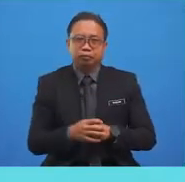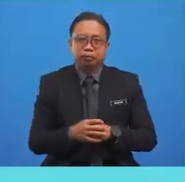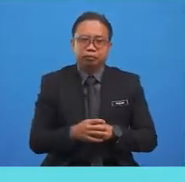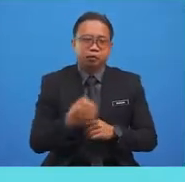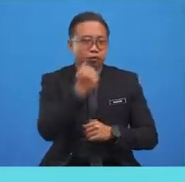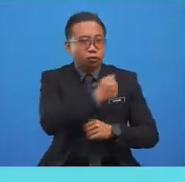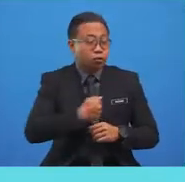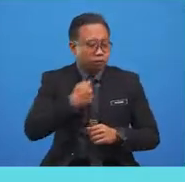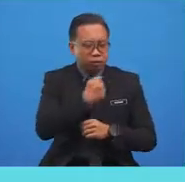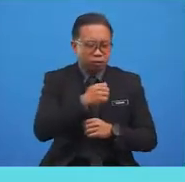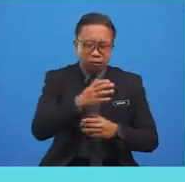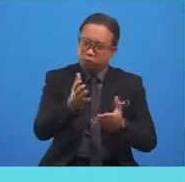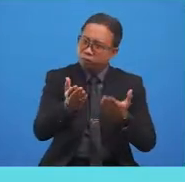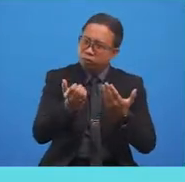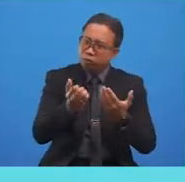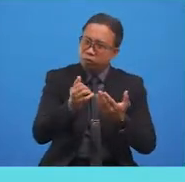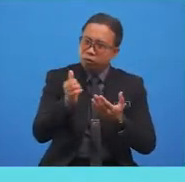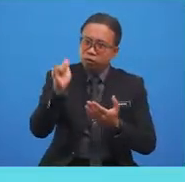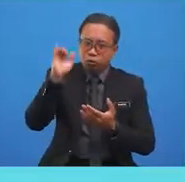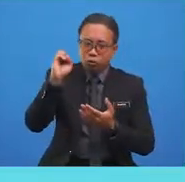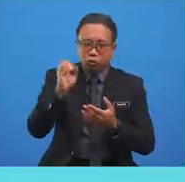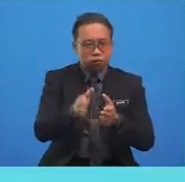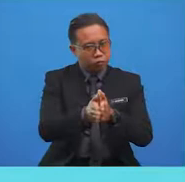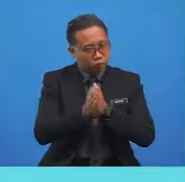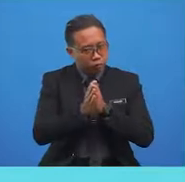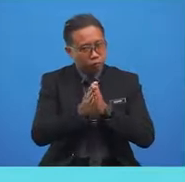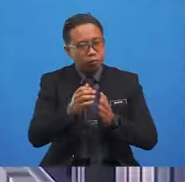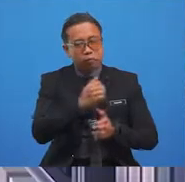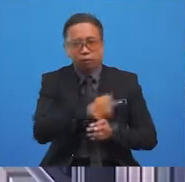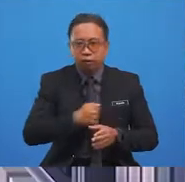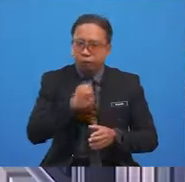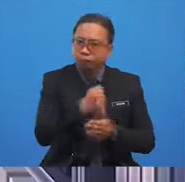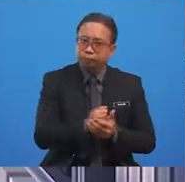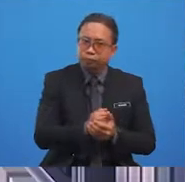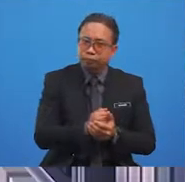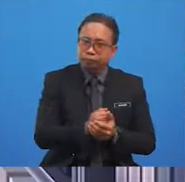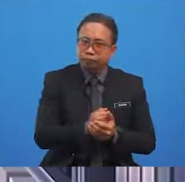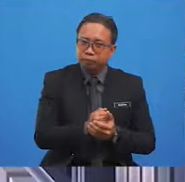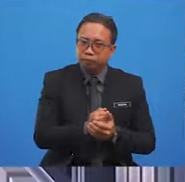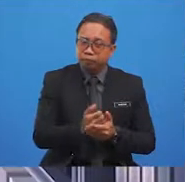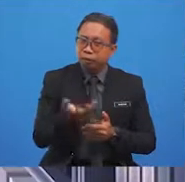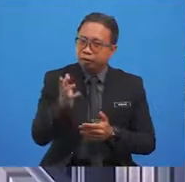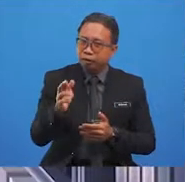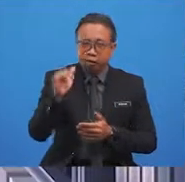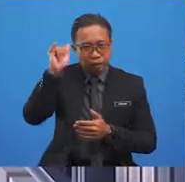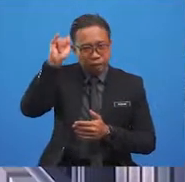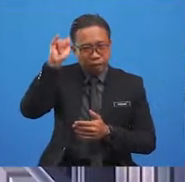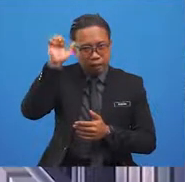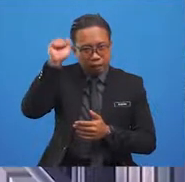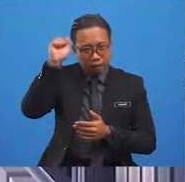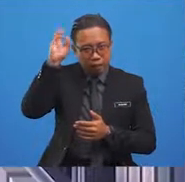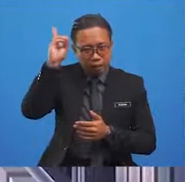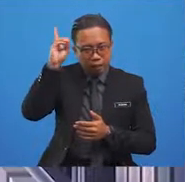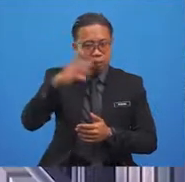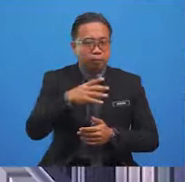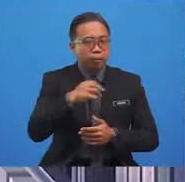Sorry, everyone. Yusuf apologises. So, here, Adam and Aliyah